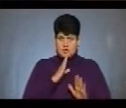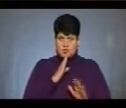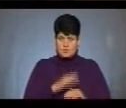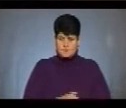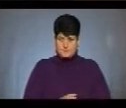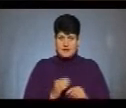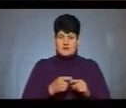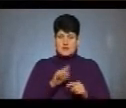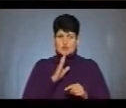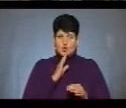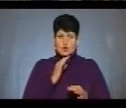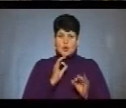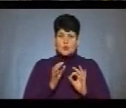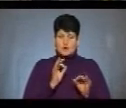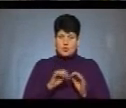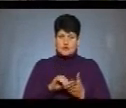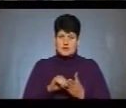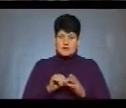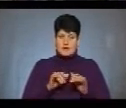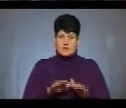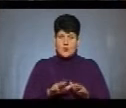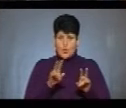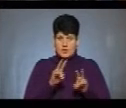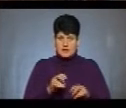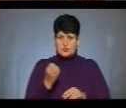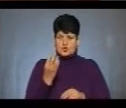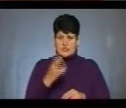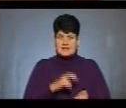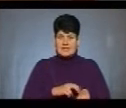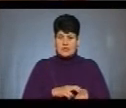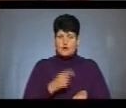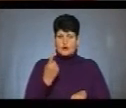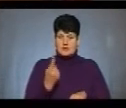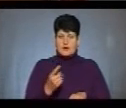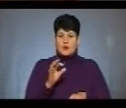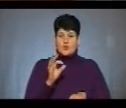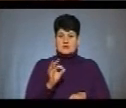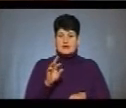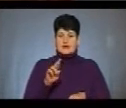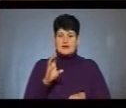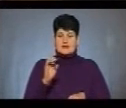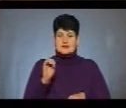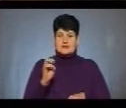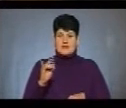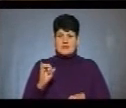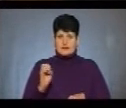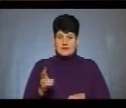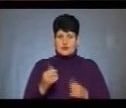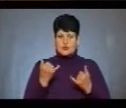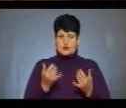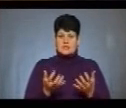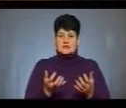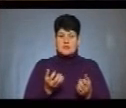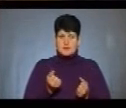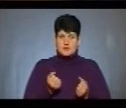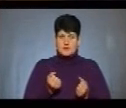У цій жіночій консультації учасниць акції оглядали 14 лікарів. Одна із них – Оксана Ясеник. Сьогодні за прийом